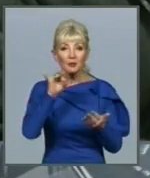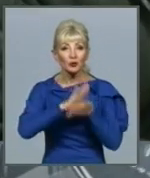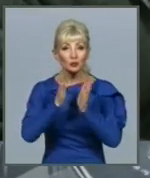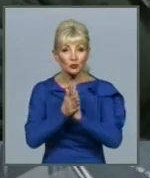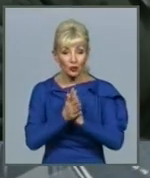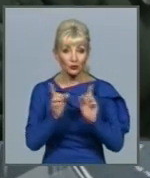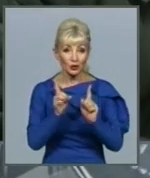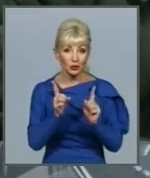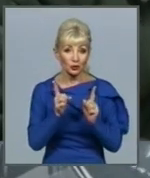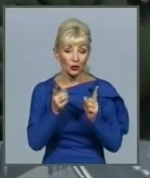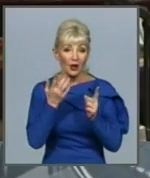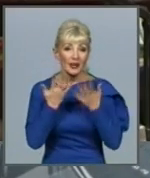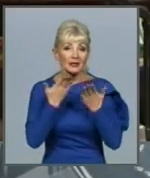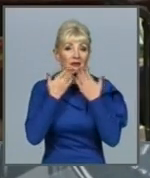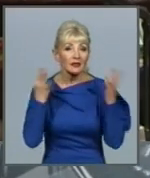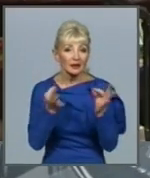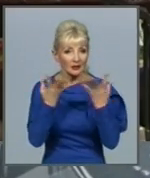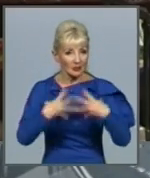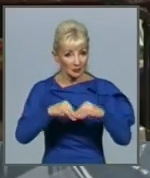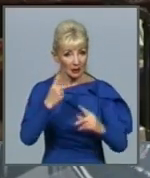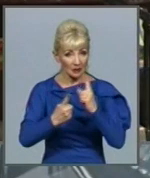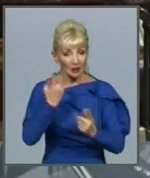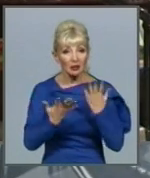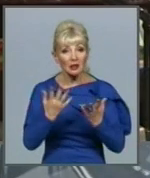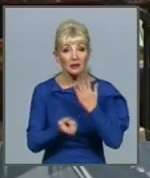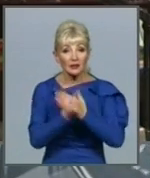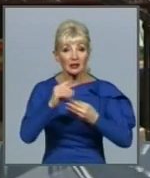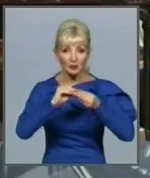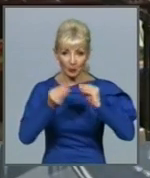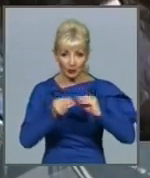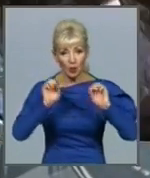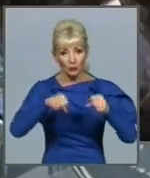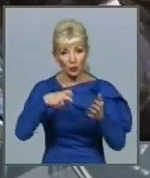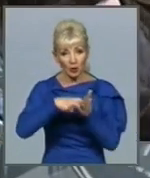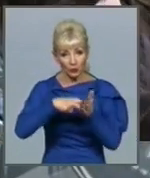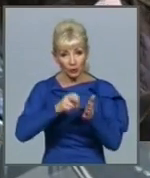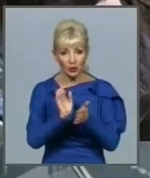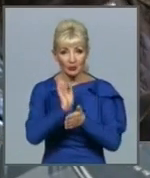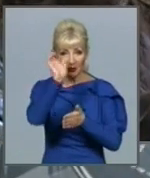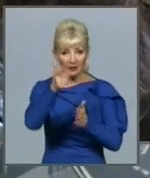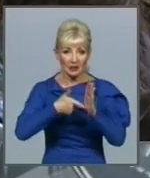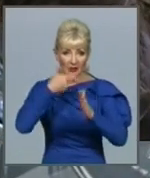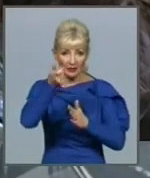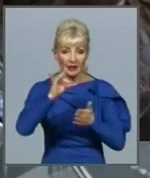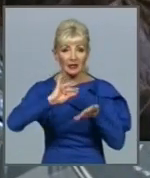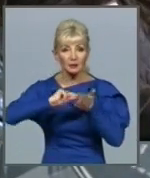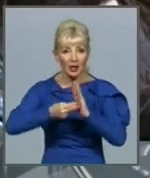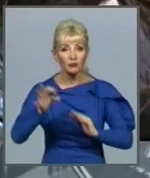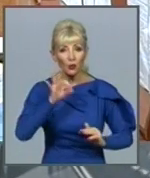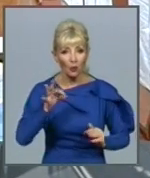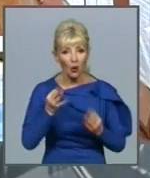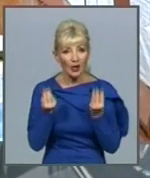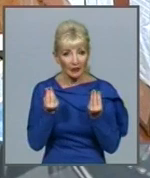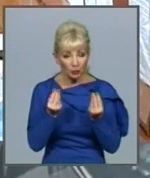сімейних змін. Якщо ж виникли проблеми, то можна поштою надіслати заяву та довідку про доходи або заповнити її в